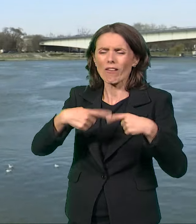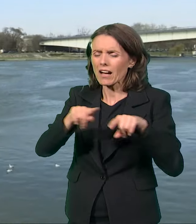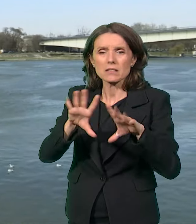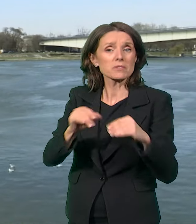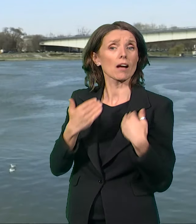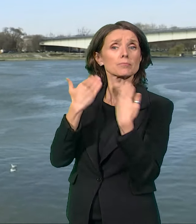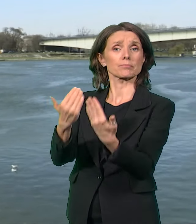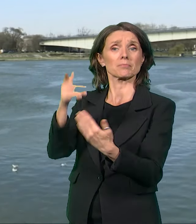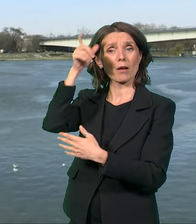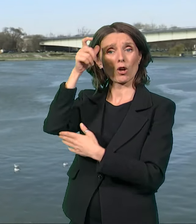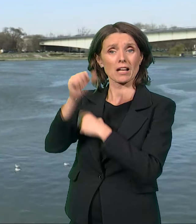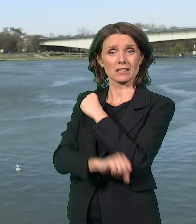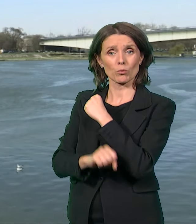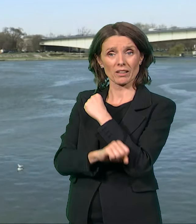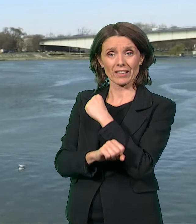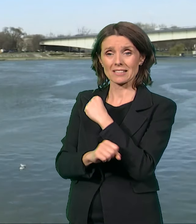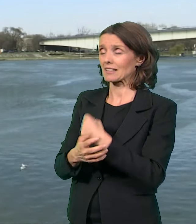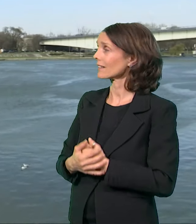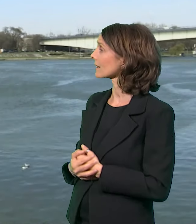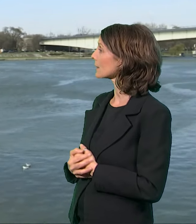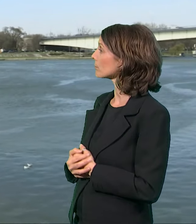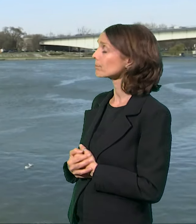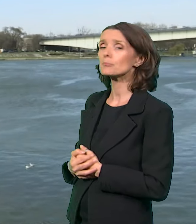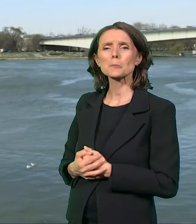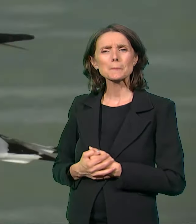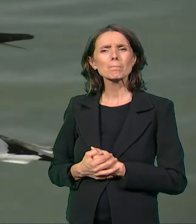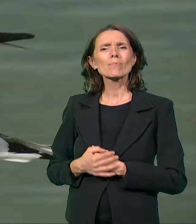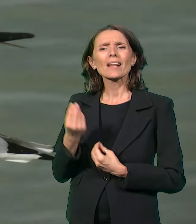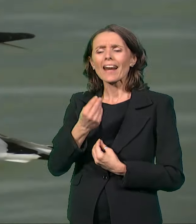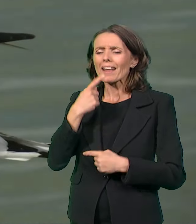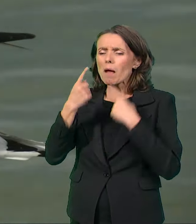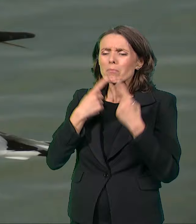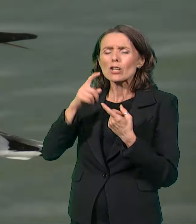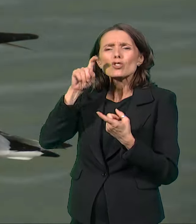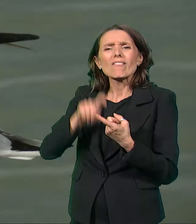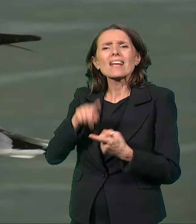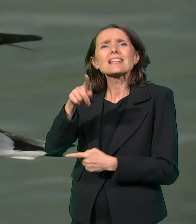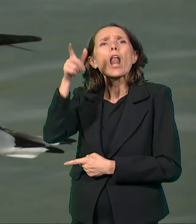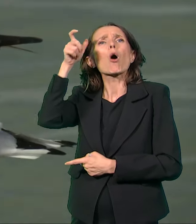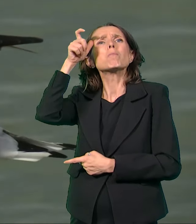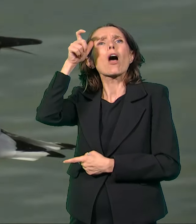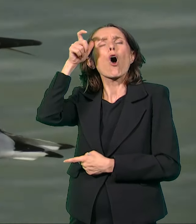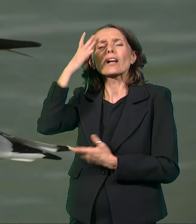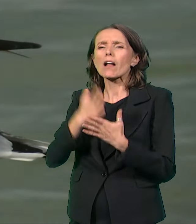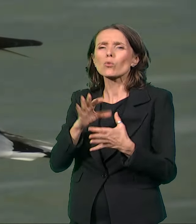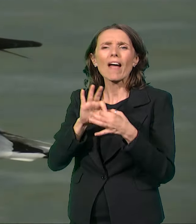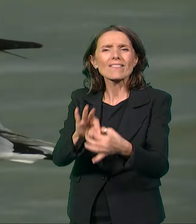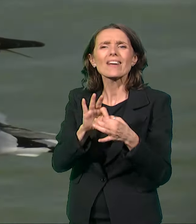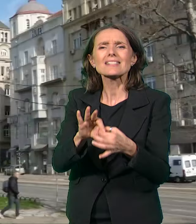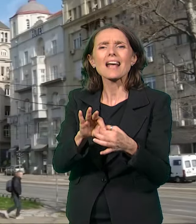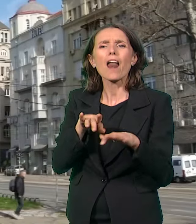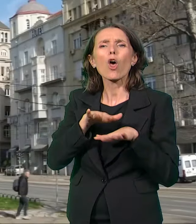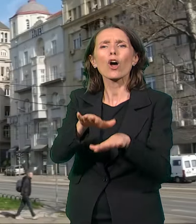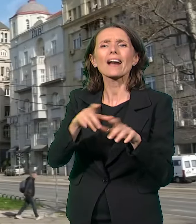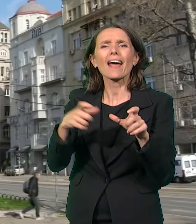Priče o Beogradu počinju, a biće da se često i završavaju na obali Save. Tu se vide sve njegove